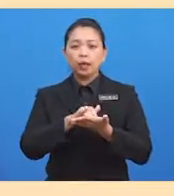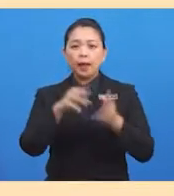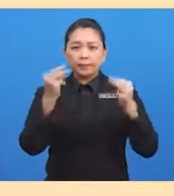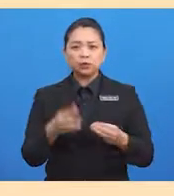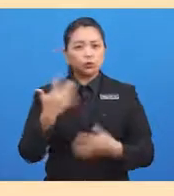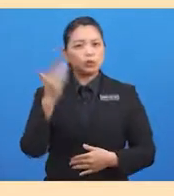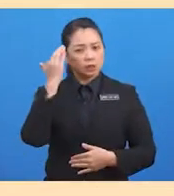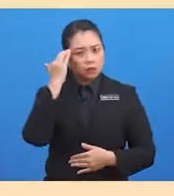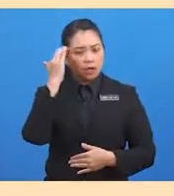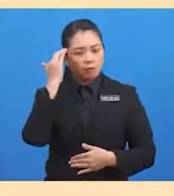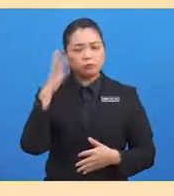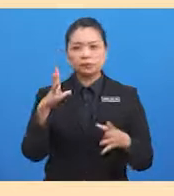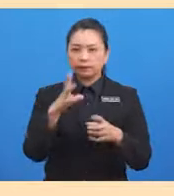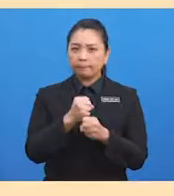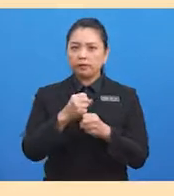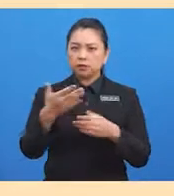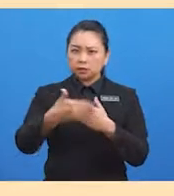kehidupan harian mereka.